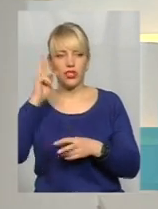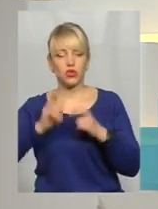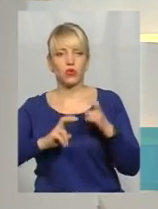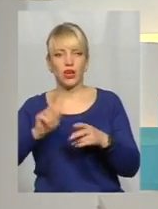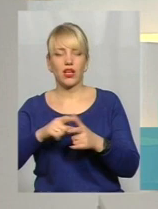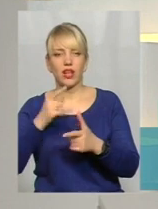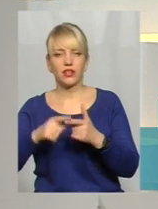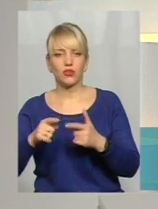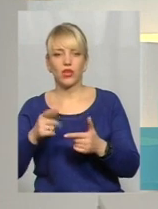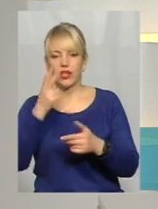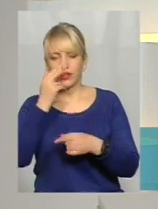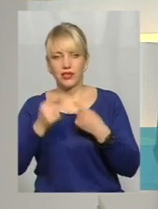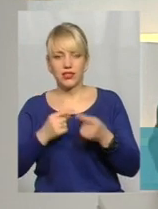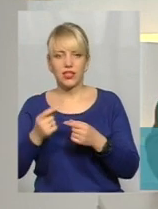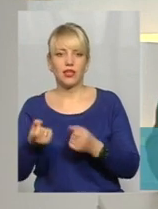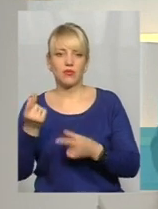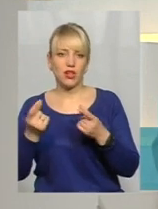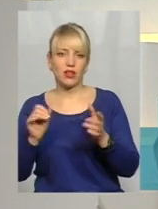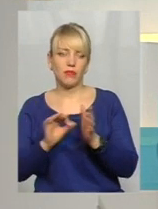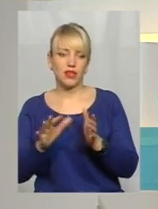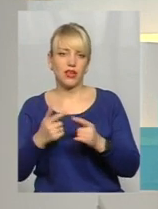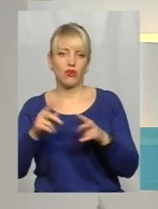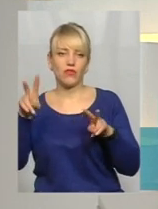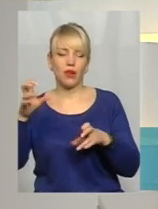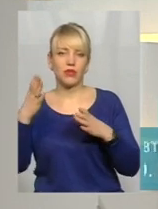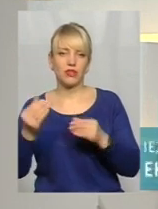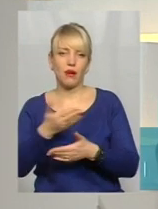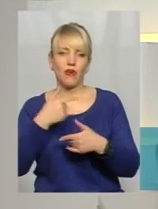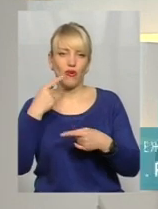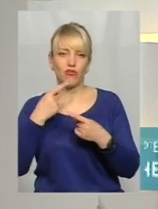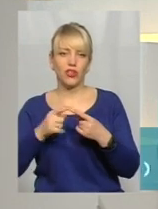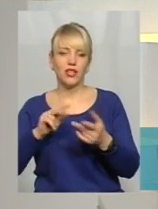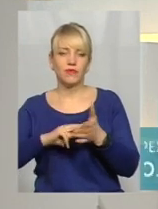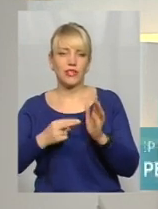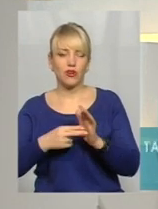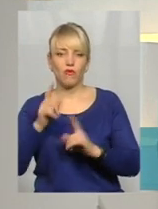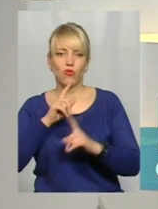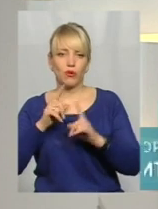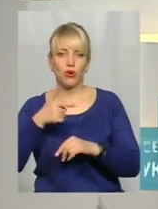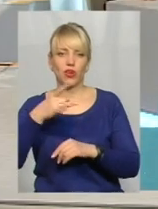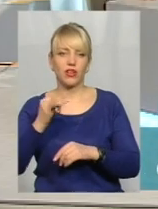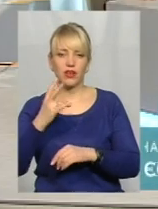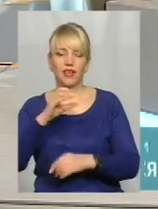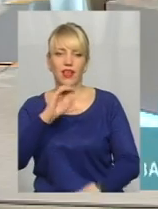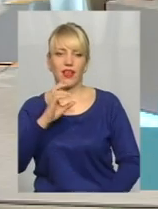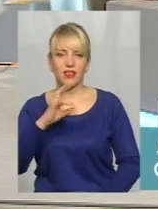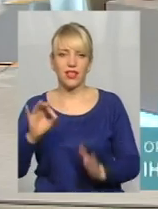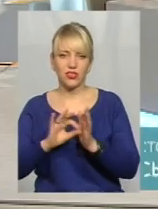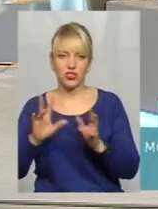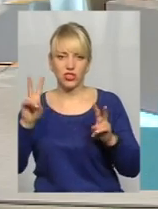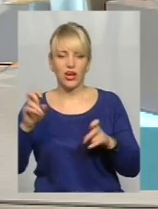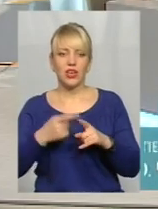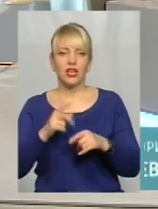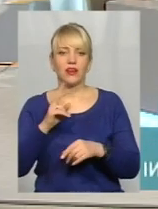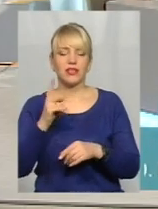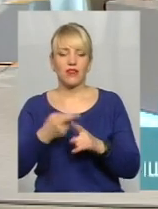альтернативу традиційним джерелам енергії. У темі дня ми говорили із координатором форуму Green Energy Степаном Кушніром. Нагадаю,